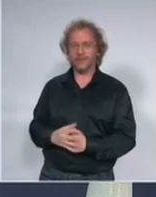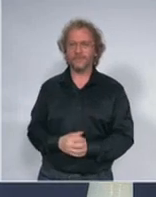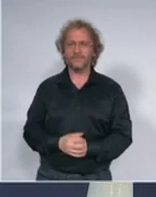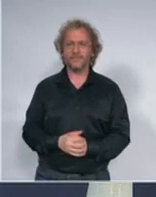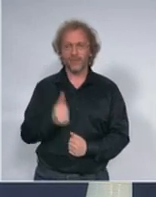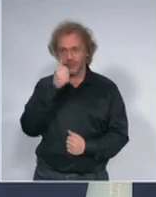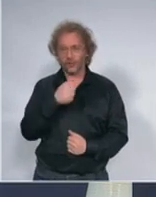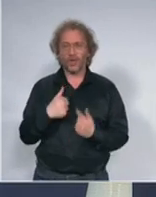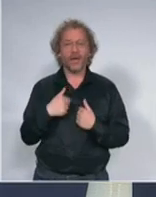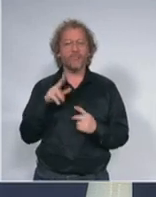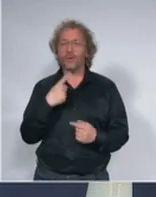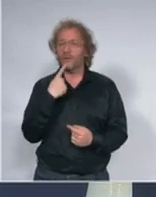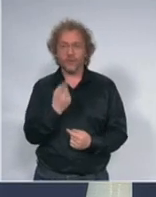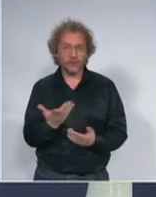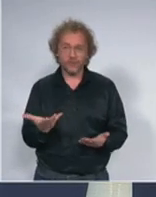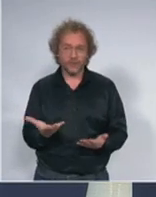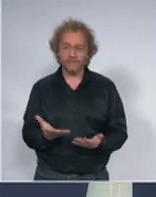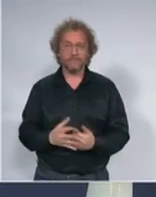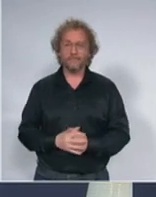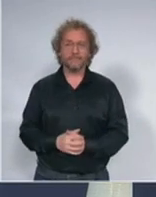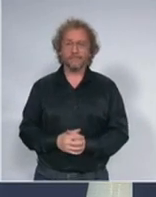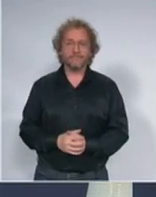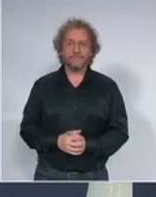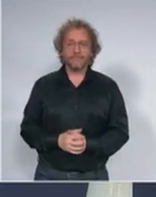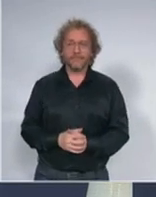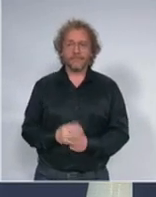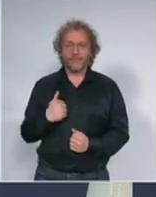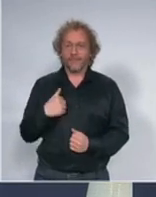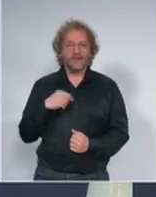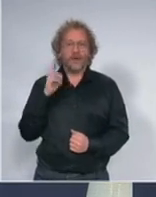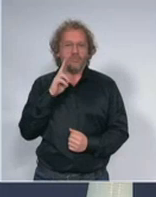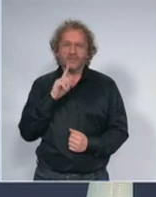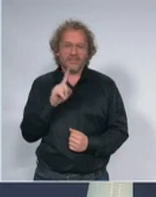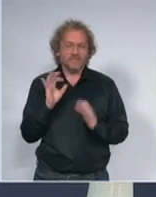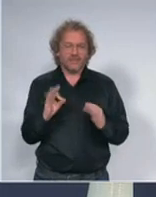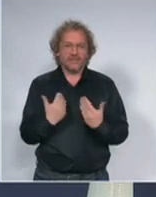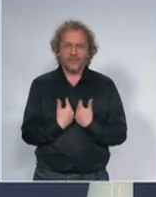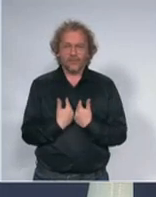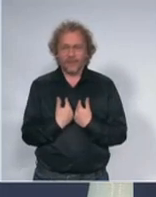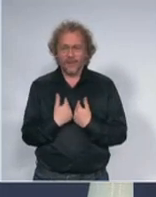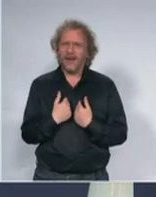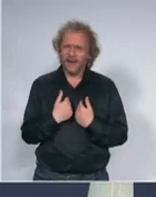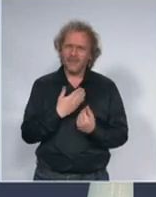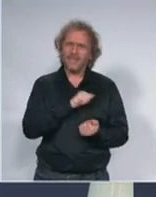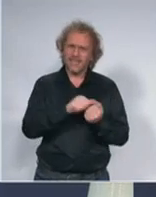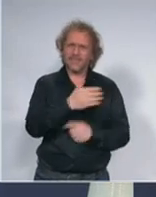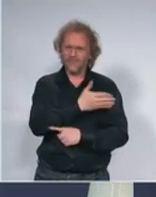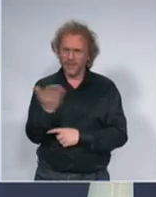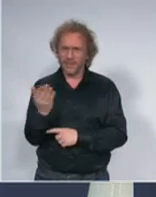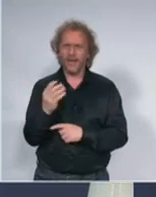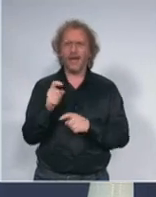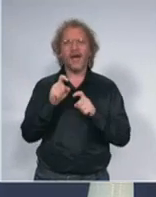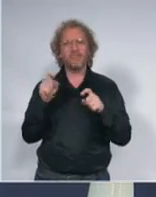da kažem laički, svi sada naši stručnjaci, epidemiolozi, infektolozi se